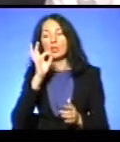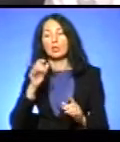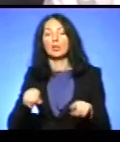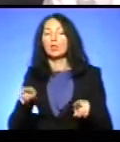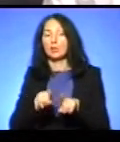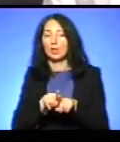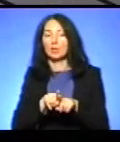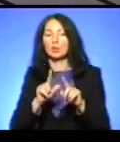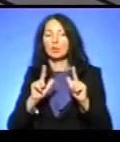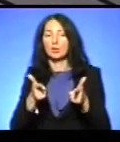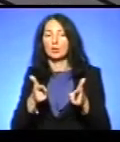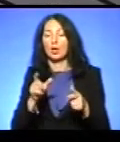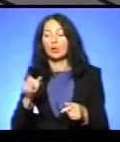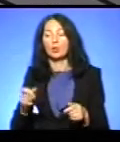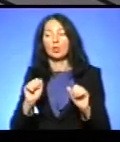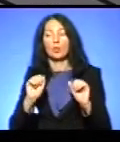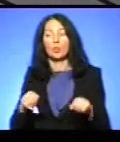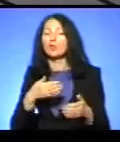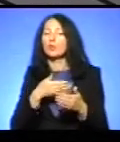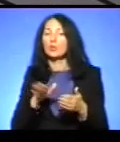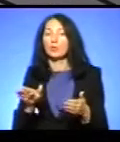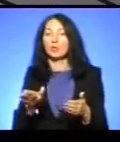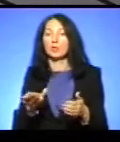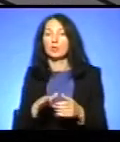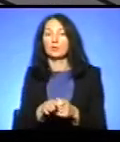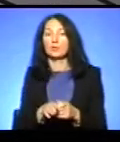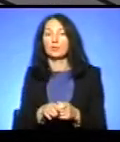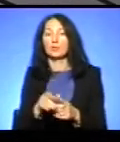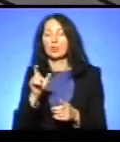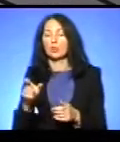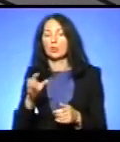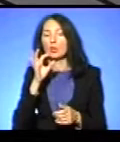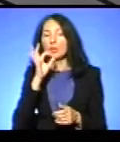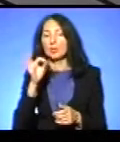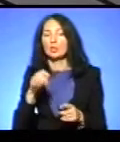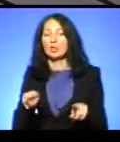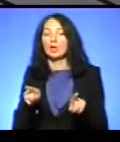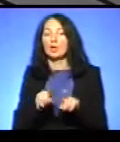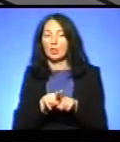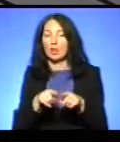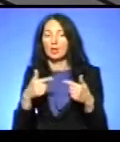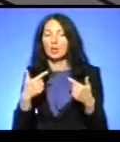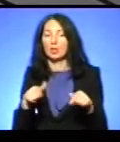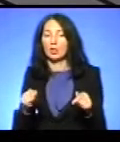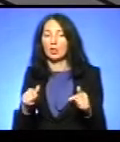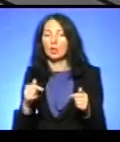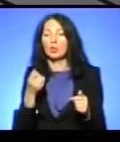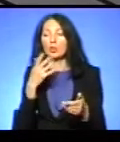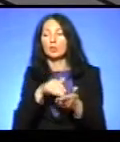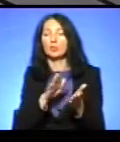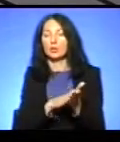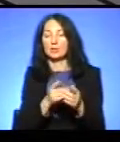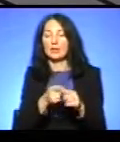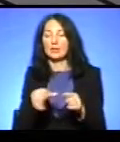передумати. Тобто, ще раз після того, як вже сказала, так, реєструвалася, ще раз так, коли… І це все письмово повинно бути